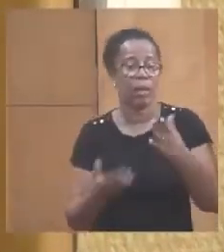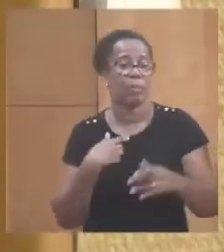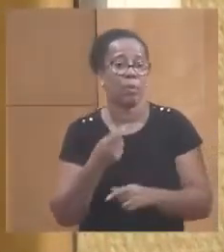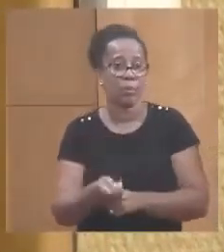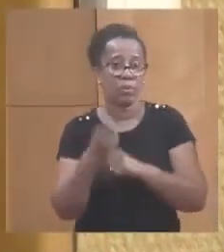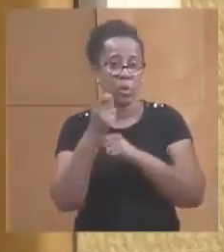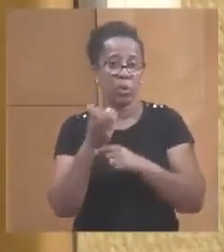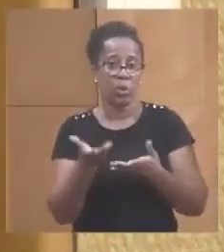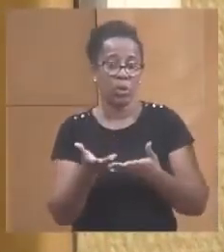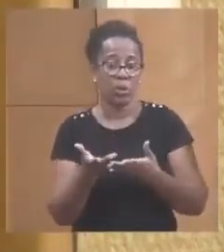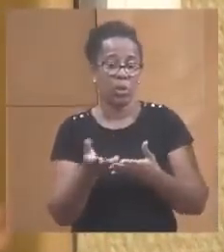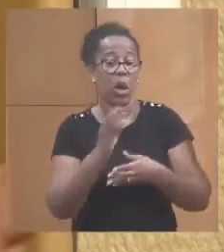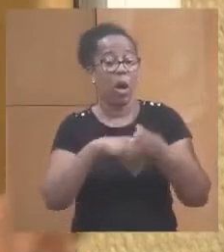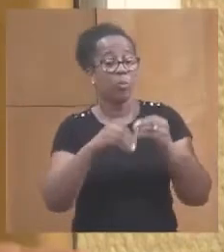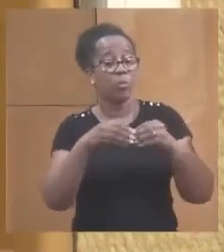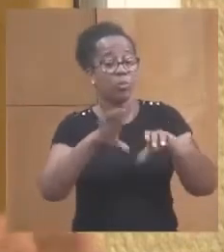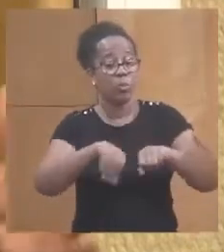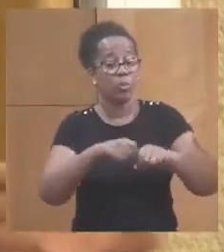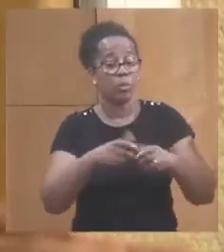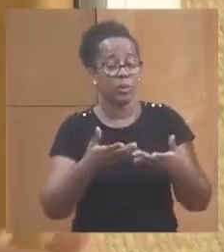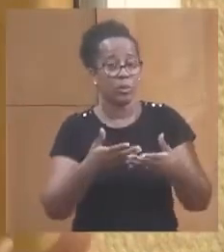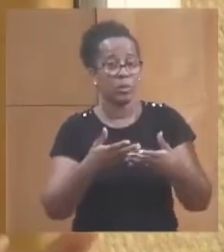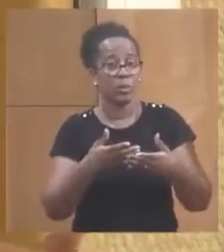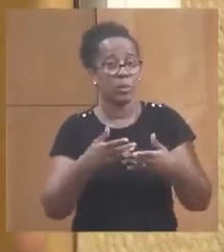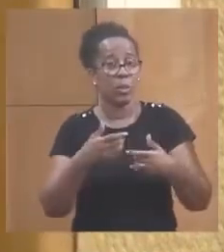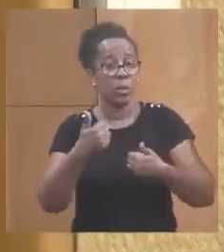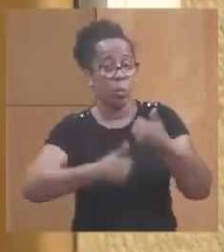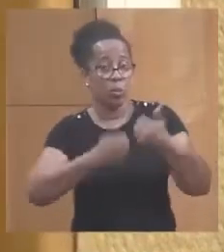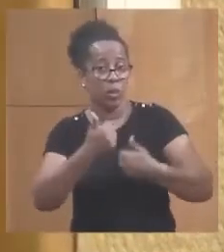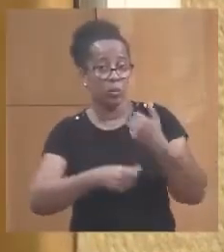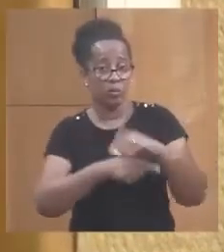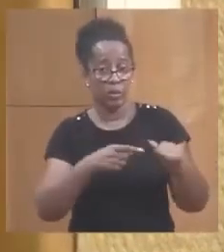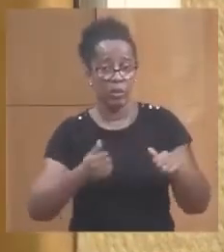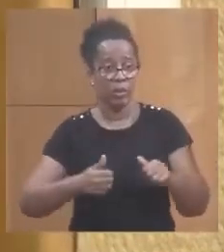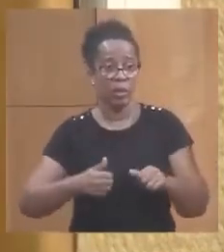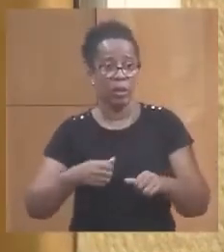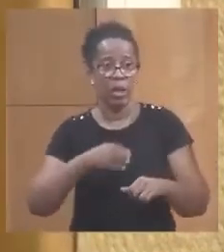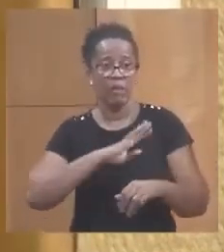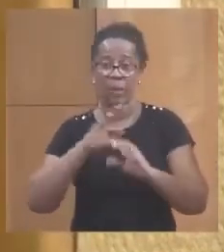rentre en concurrence avec des commerçants qui eux aussi vendent la glace